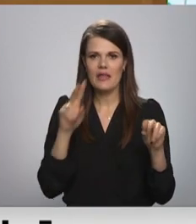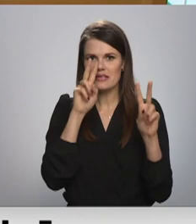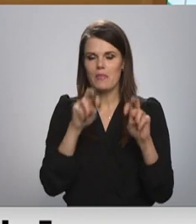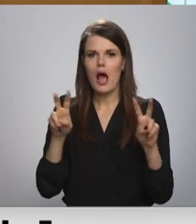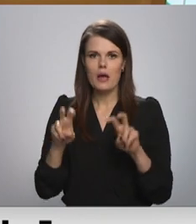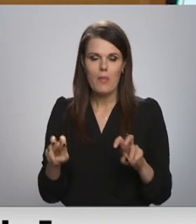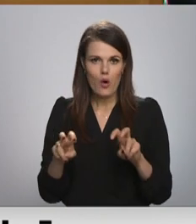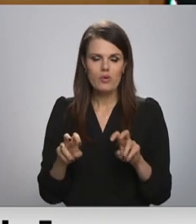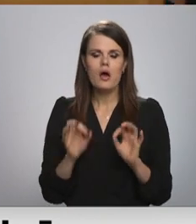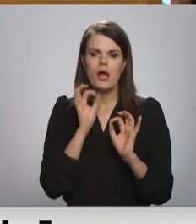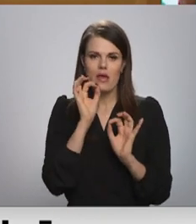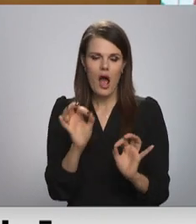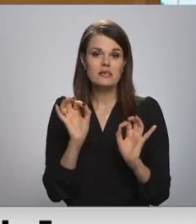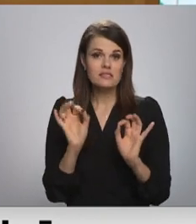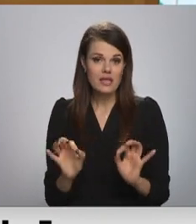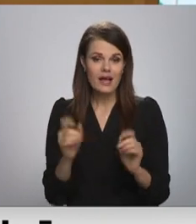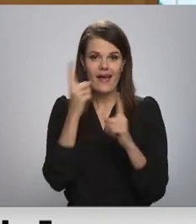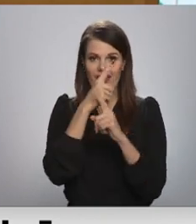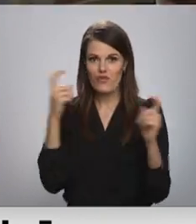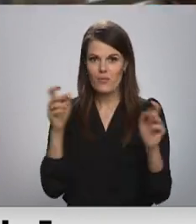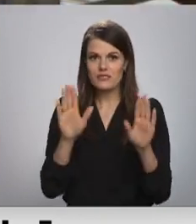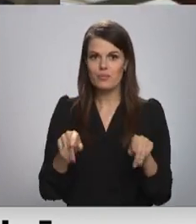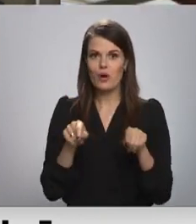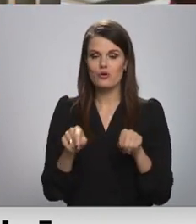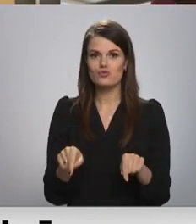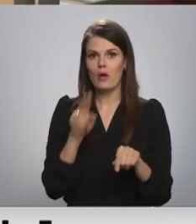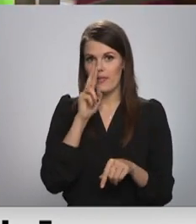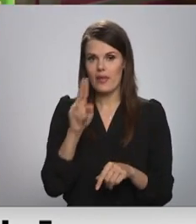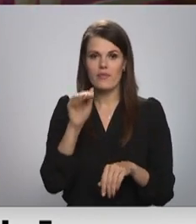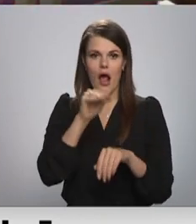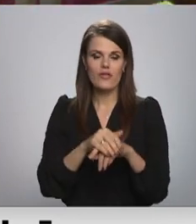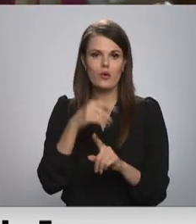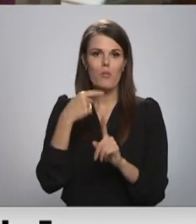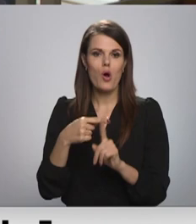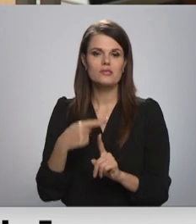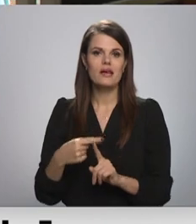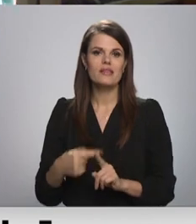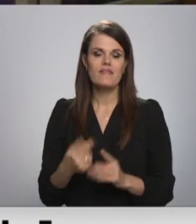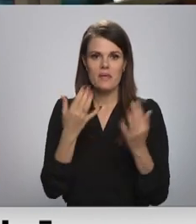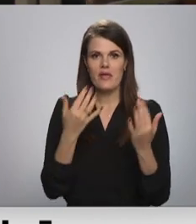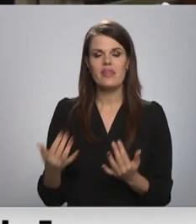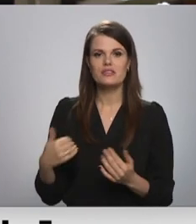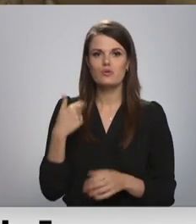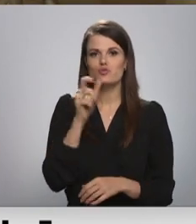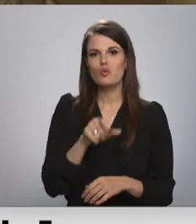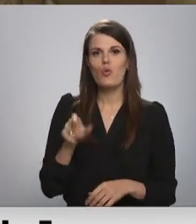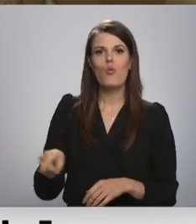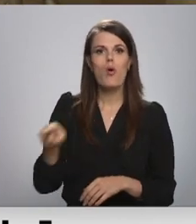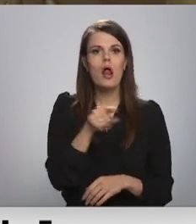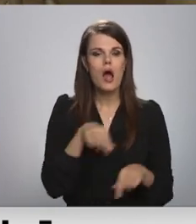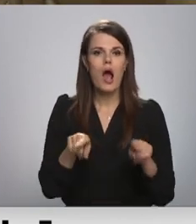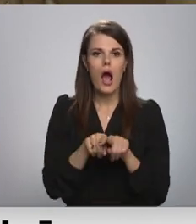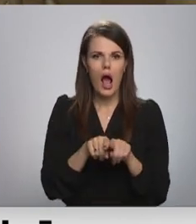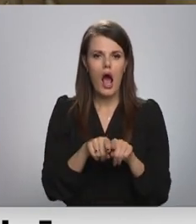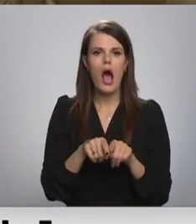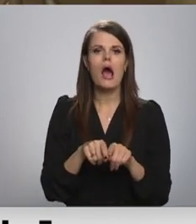testiem. Te gan jāņem vērākā informāciju par šo nedēļu atklātajiem pozitīvajiem testiem skolēnu vidū. Arī iespēkā